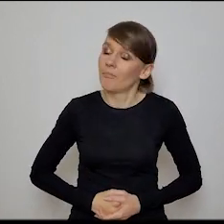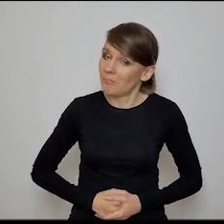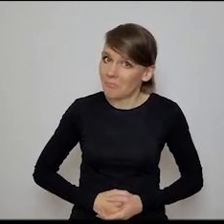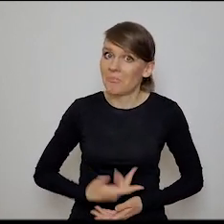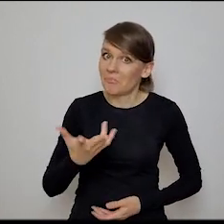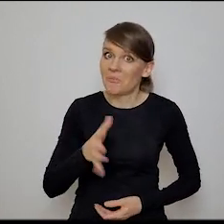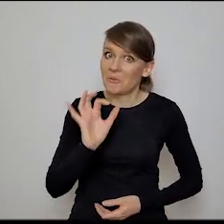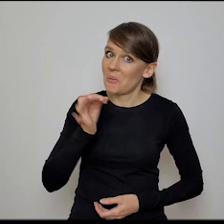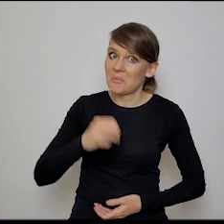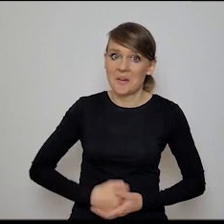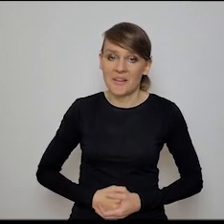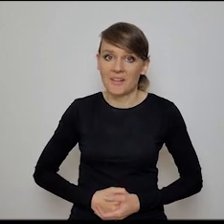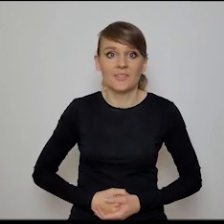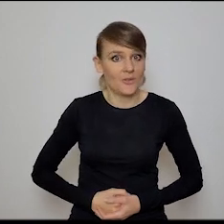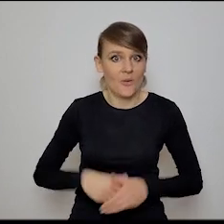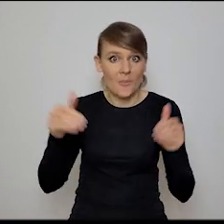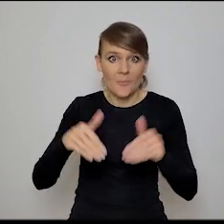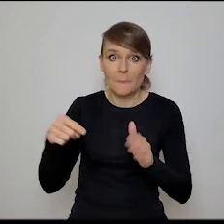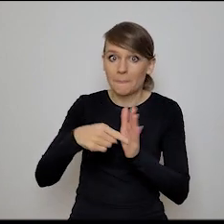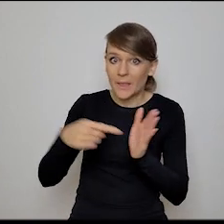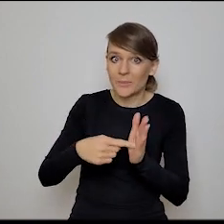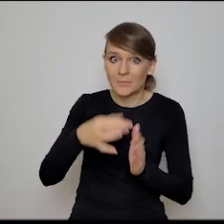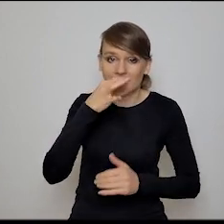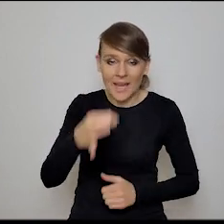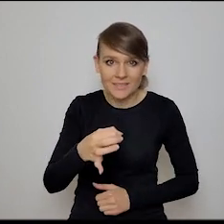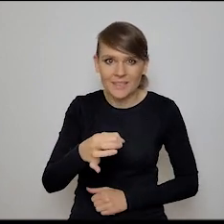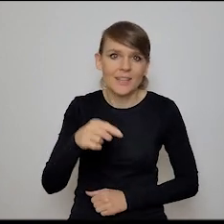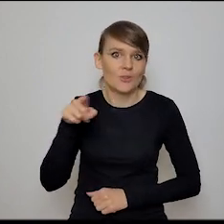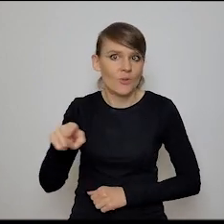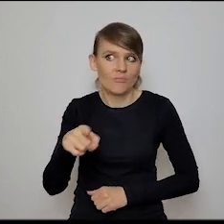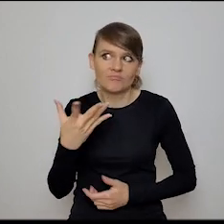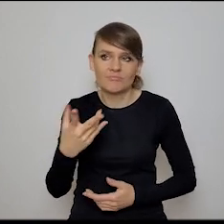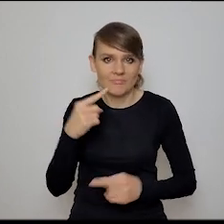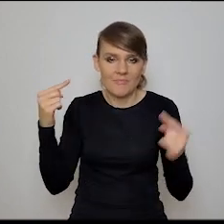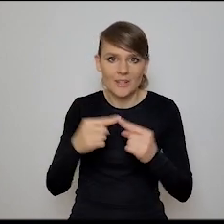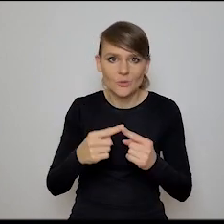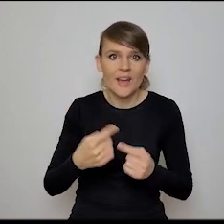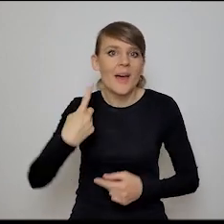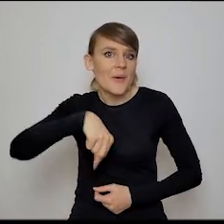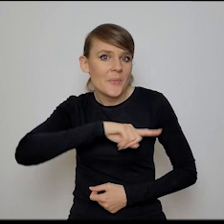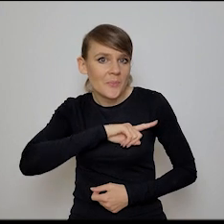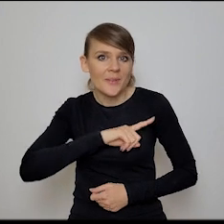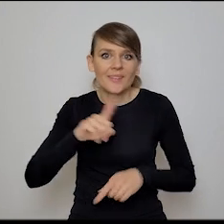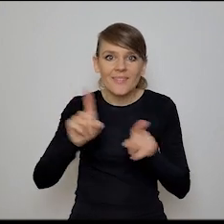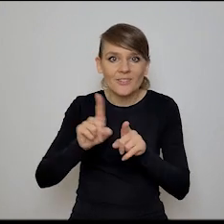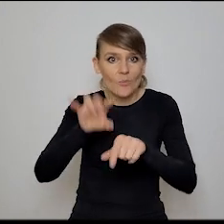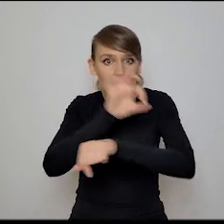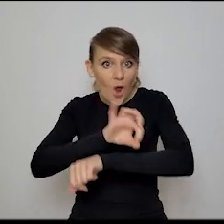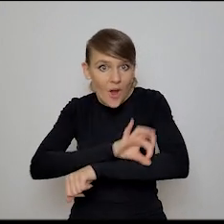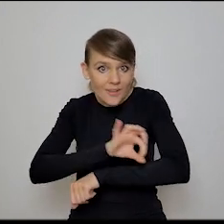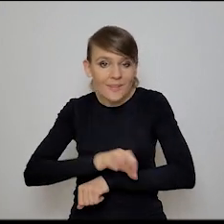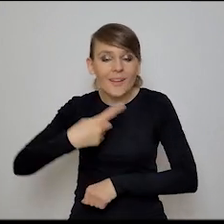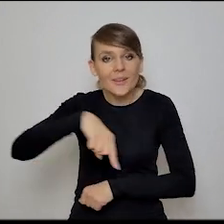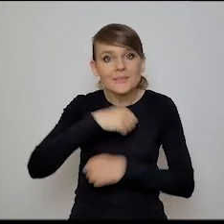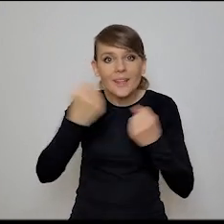no to może w tym sensie to pytanie o to, co powiedziałeś, jest jakoś tam zasadne, bo my oczywiście też w naszym designie dążymy do